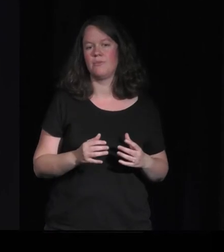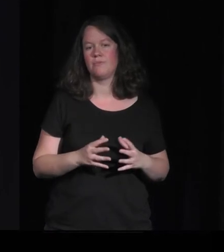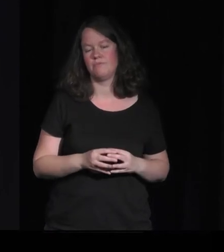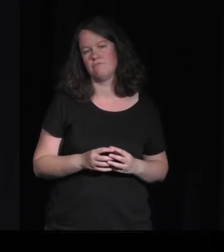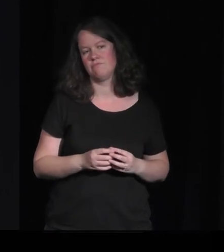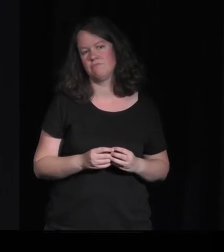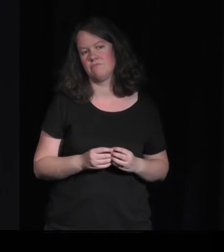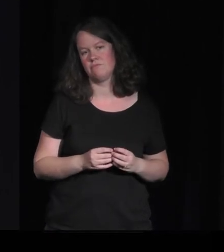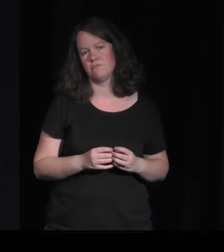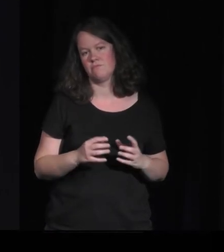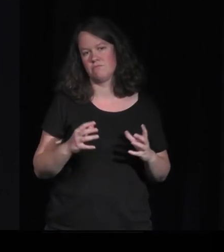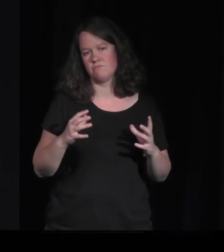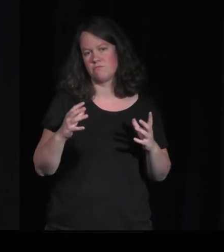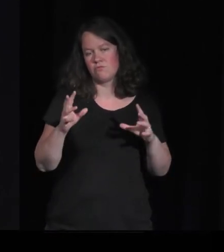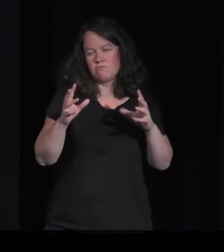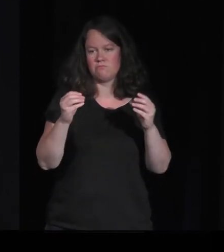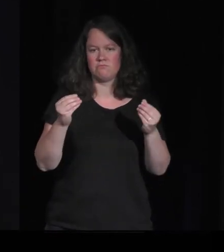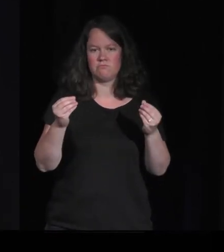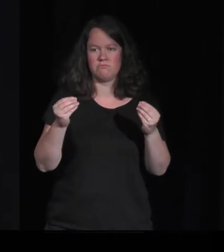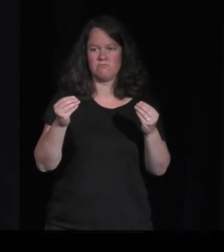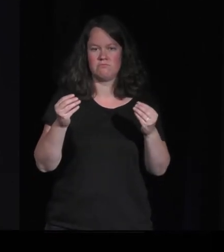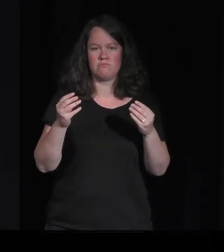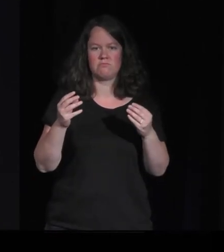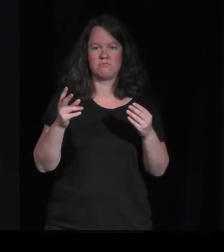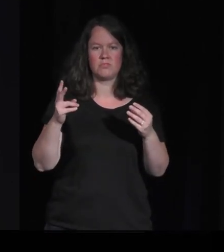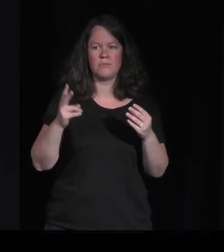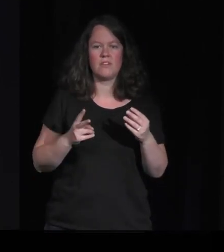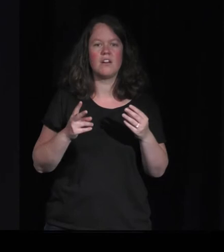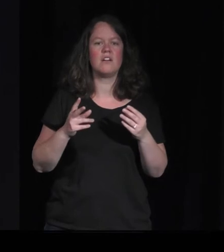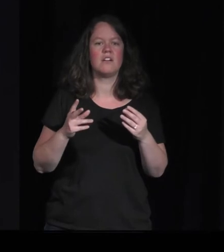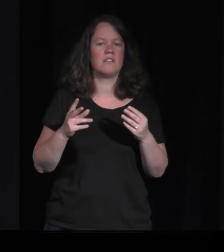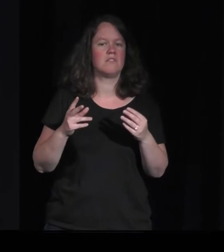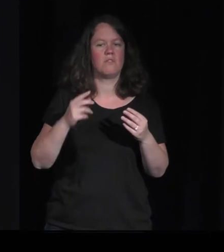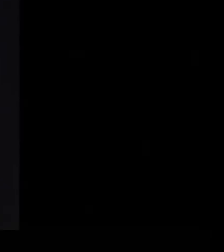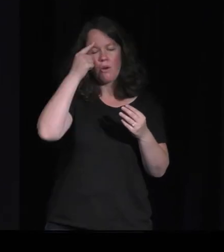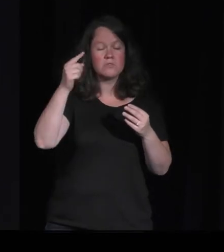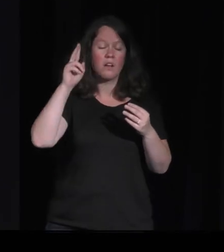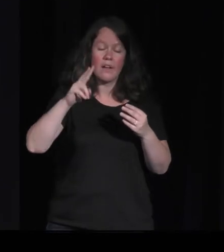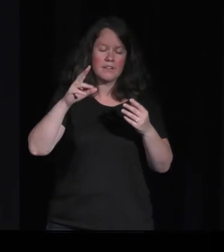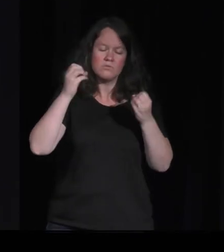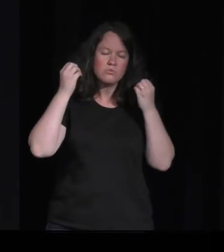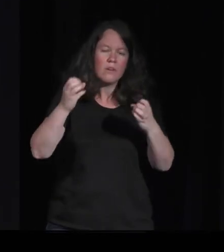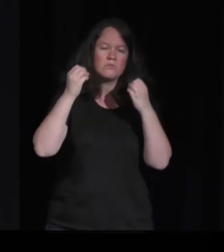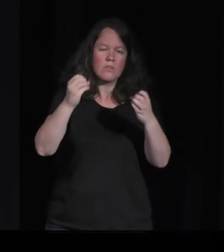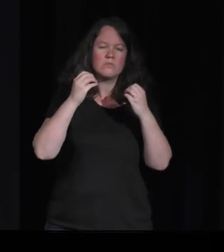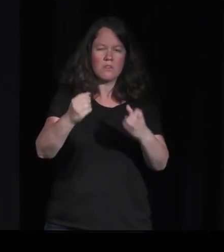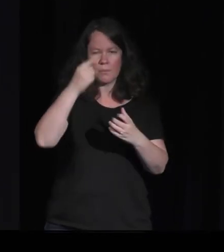où on est dans la pure compétition via de l'agression, ce qui ressort beaucoup.